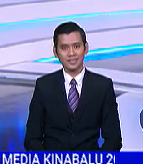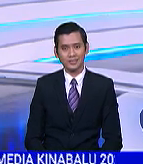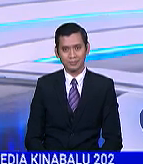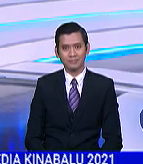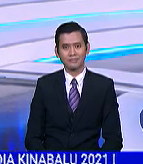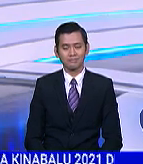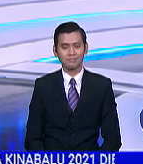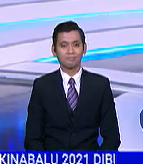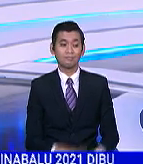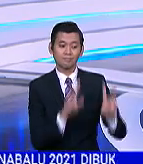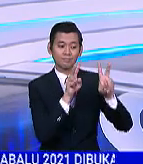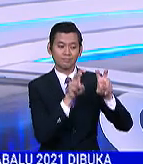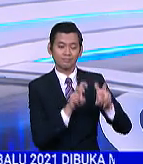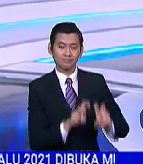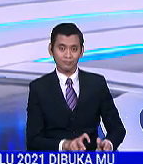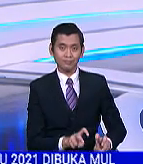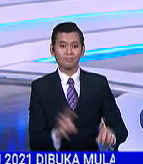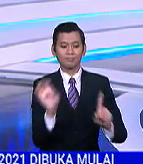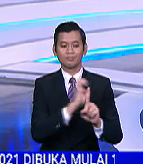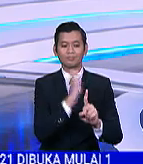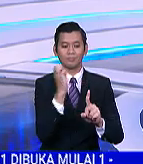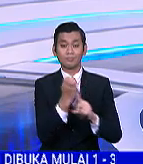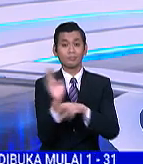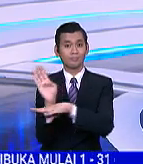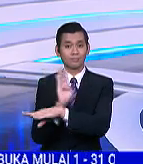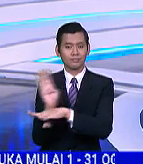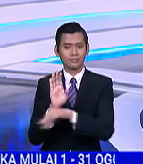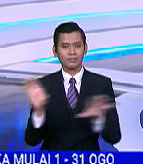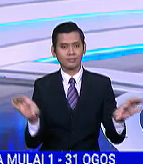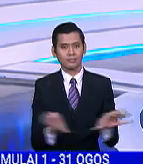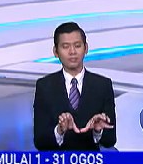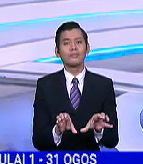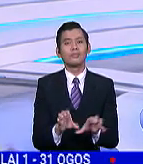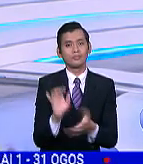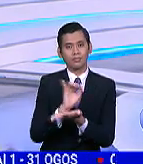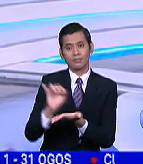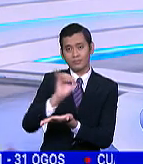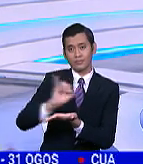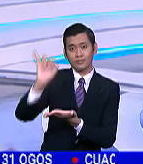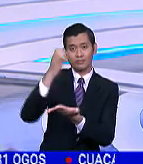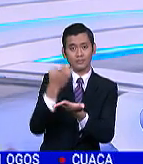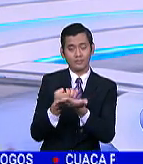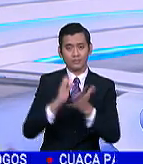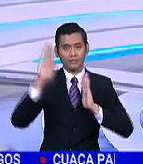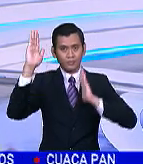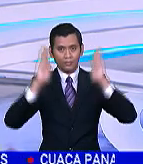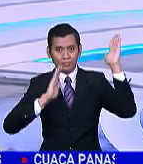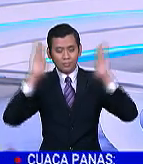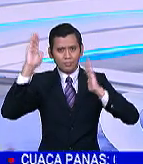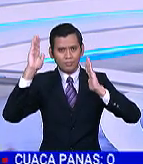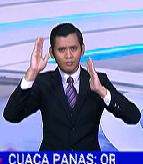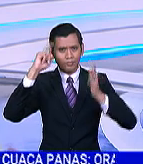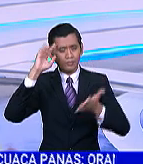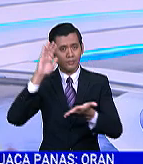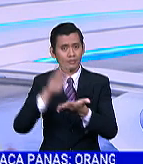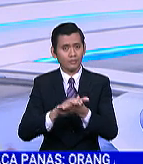Kaji selidik persekitaran perniagaan dilakukan, Institut Penyelidikan Ekonomi Malaysia MIR mendapati tahap keyakinan dalam